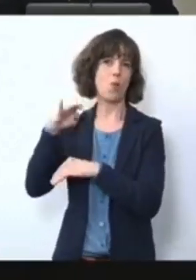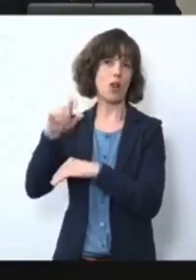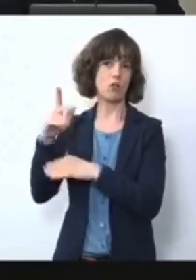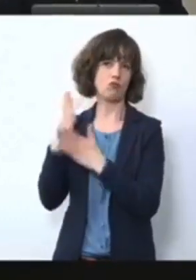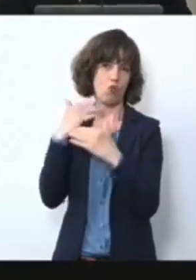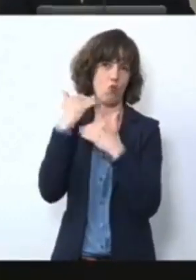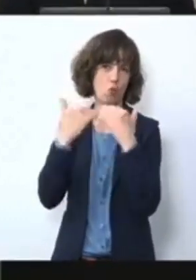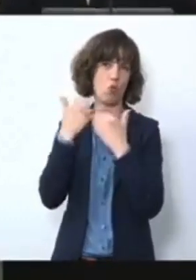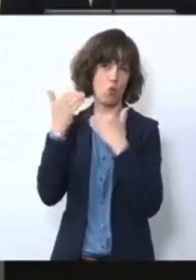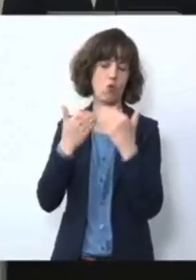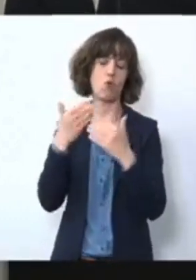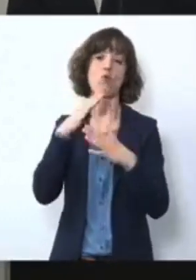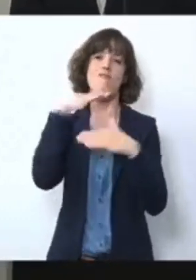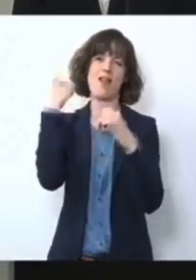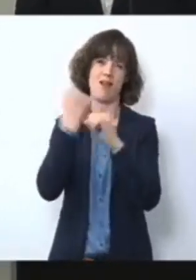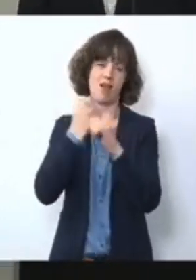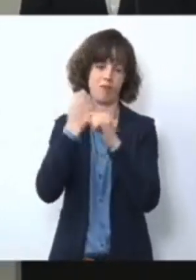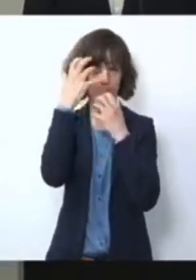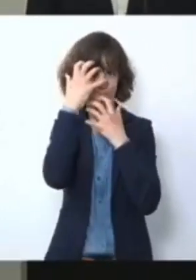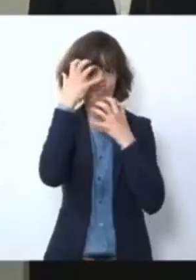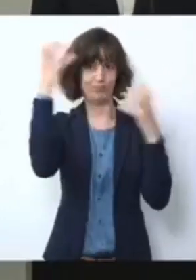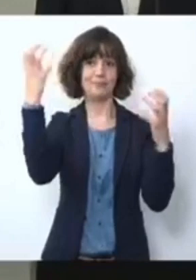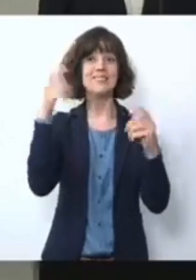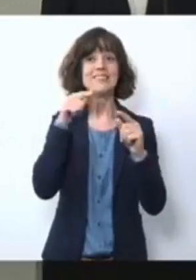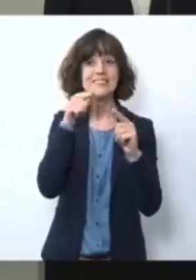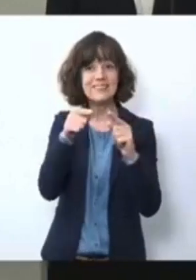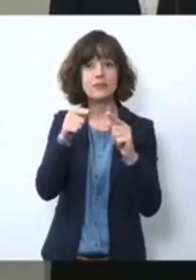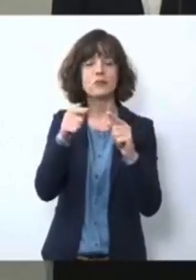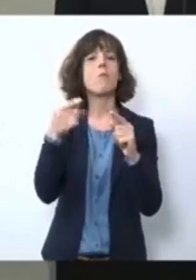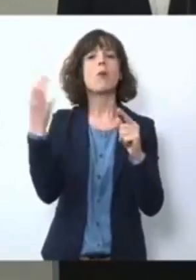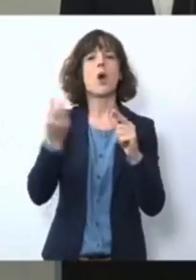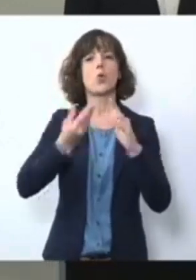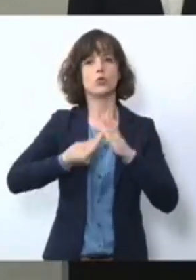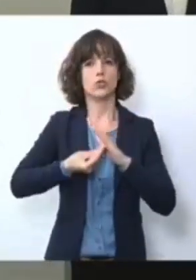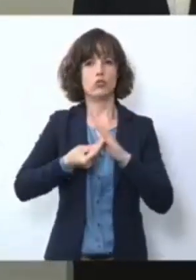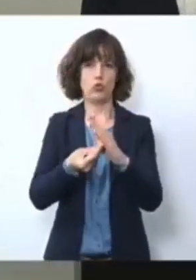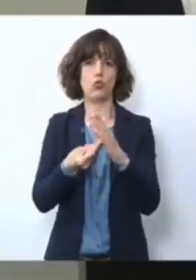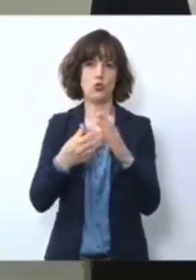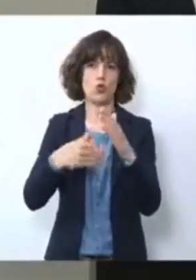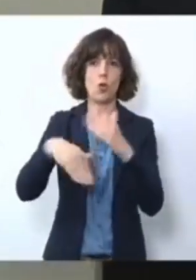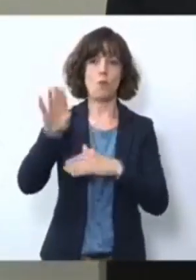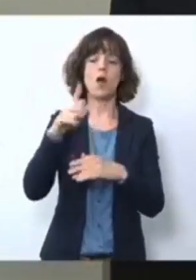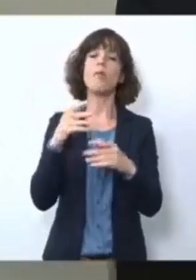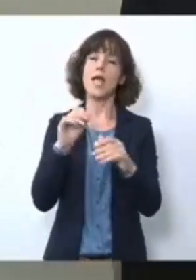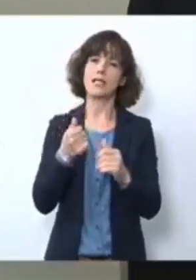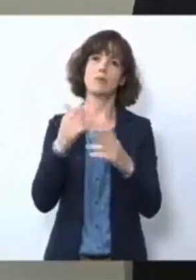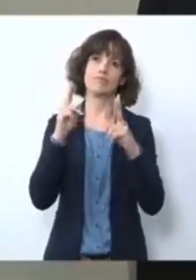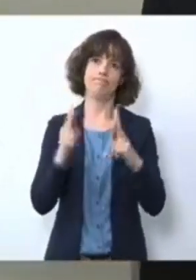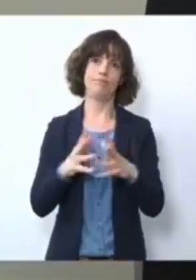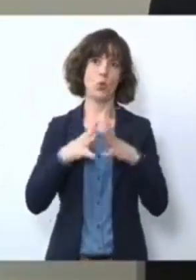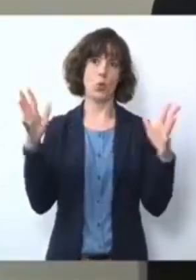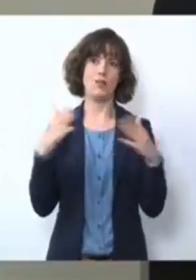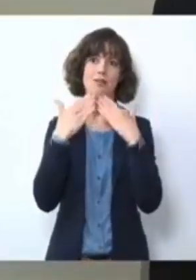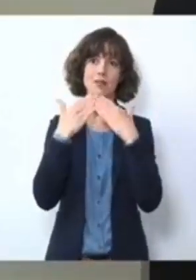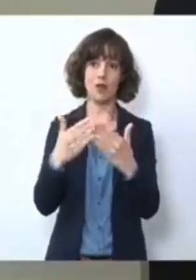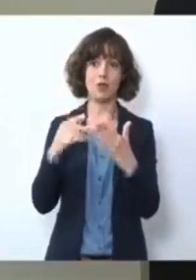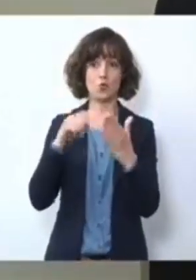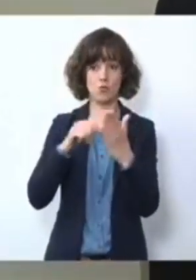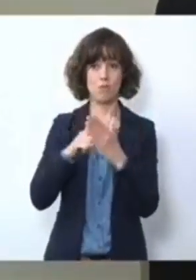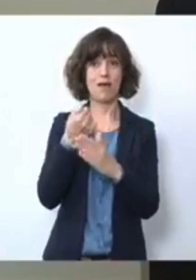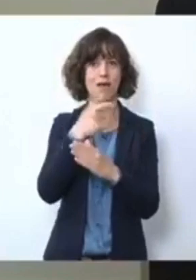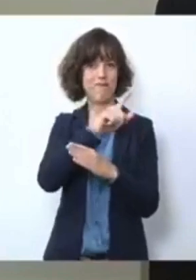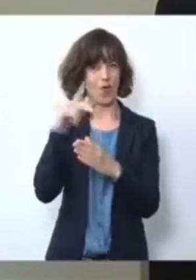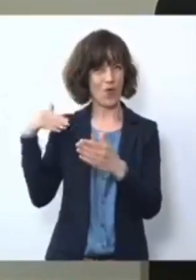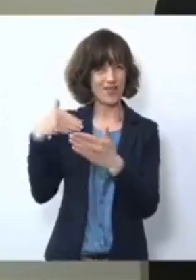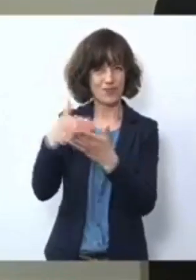bereits angesprochen. Und wir möchten den Beteiligten dann natürlich unseren ganz herzlichen Dank auch aussprechen, weil es geht jetzt schon einige Zeit so und es wird auch